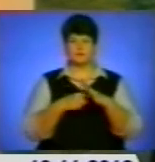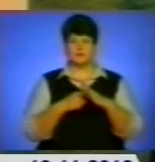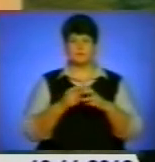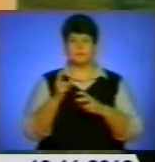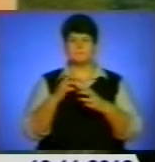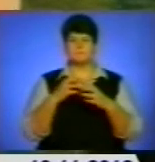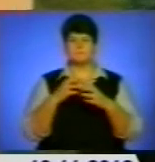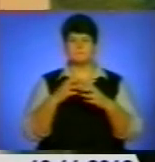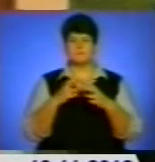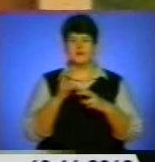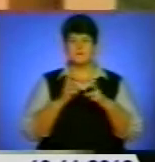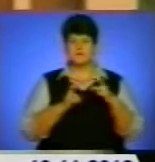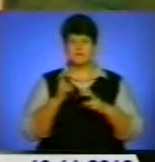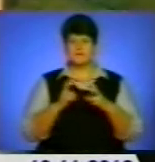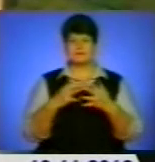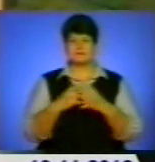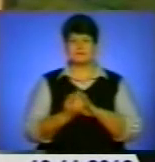сільського хозяйства.